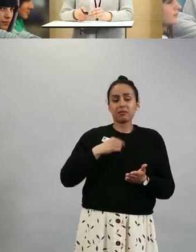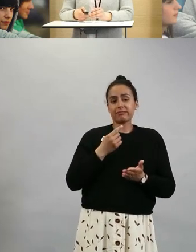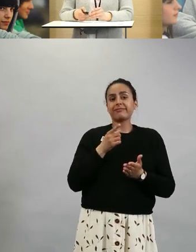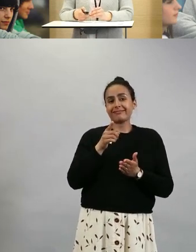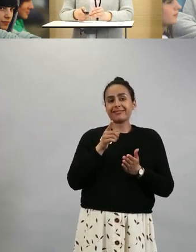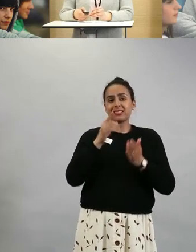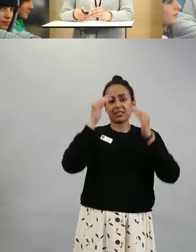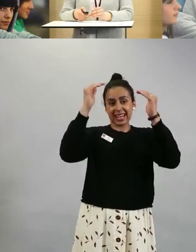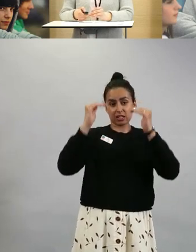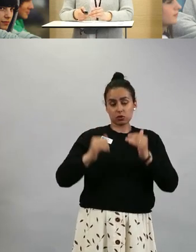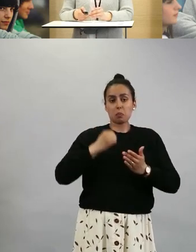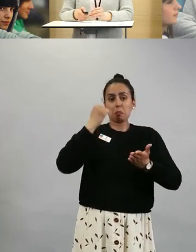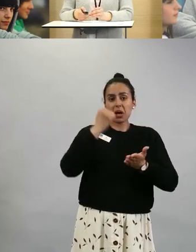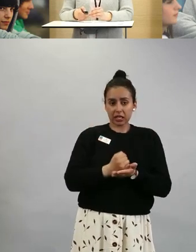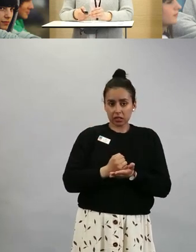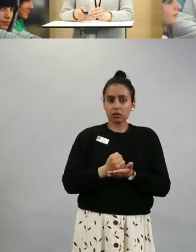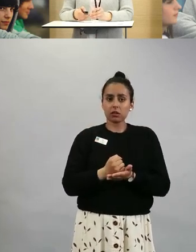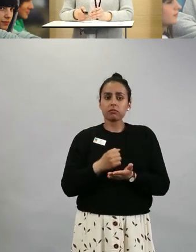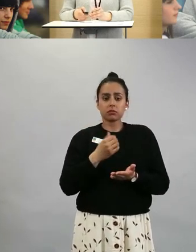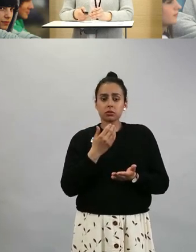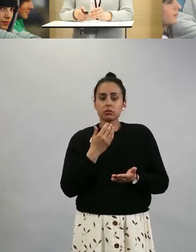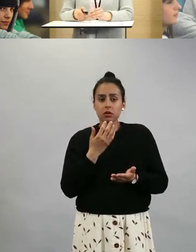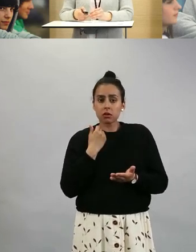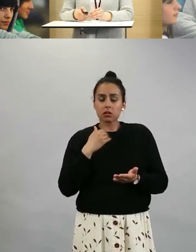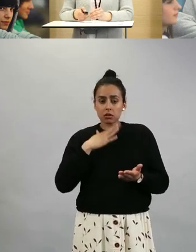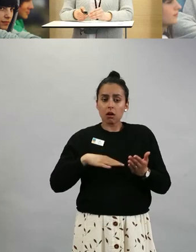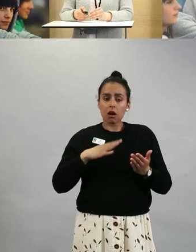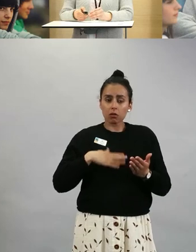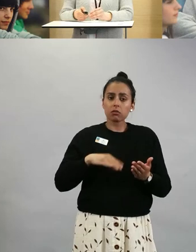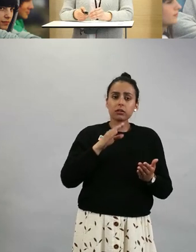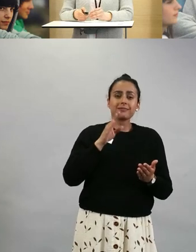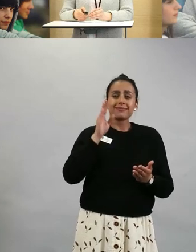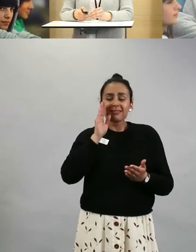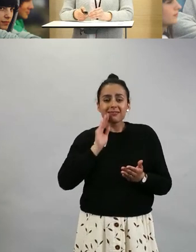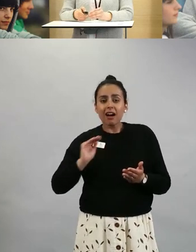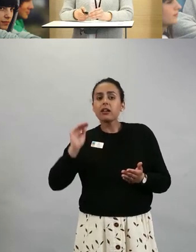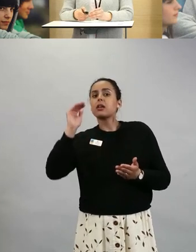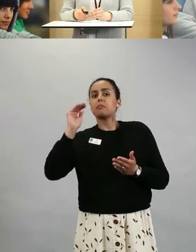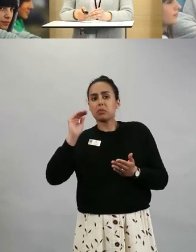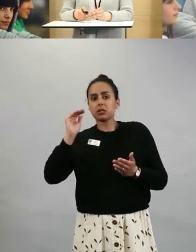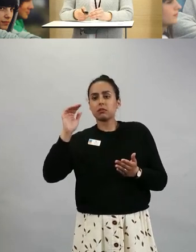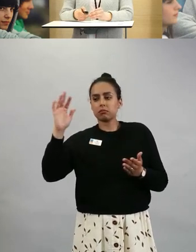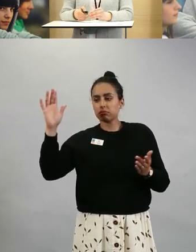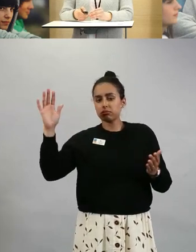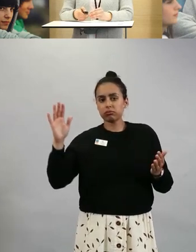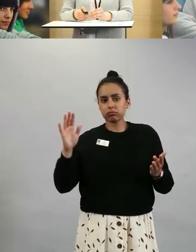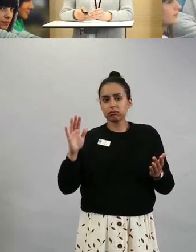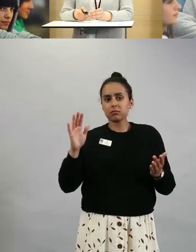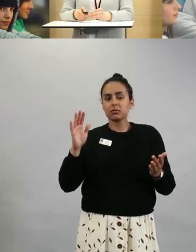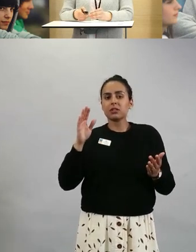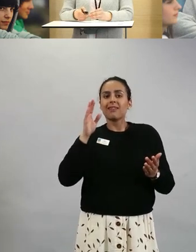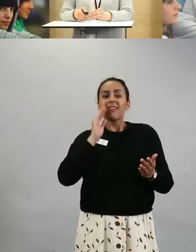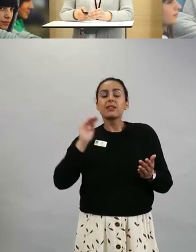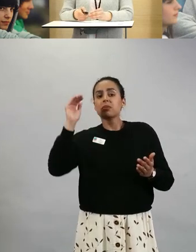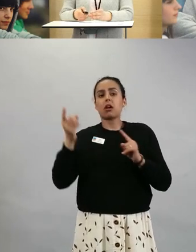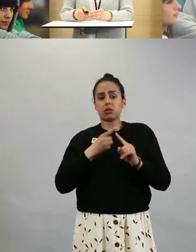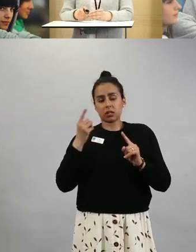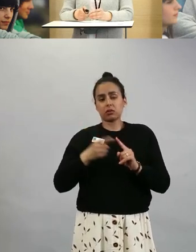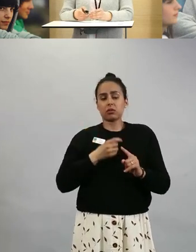kattaa kaikki halukkaat ihan sieltä vanhimmasta ja 16-ikävuoteen asti.